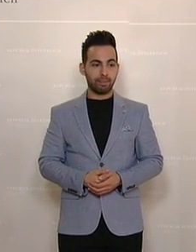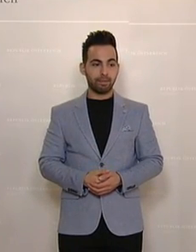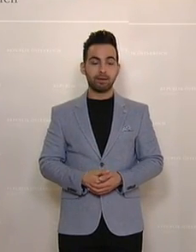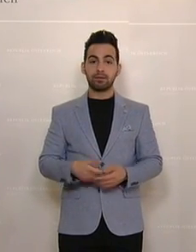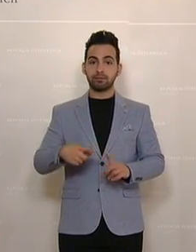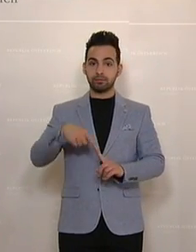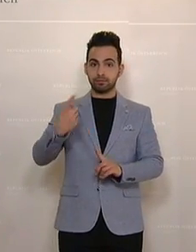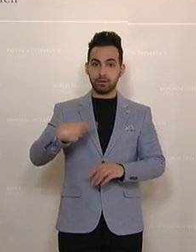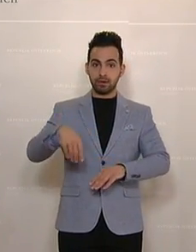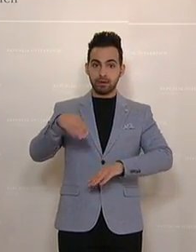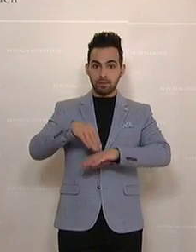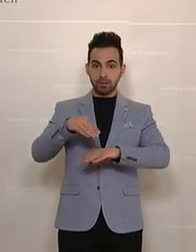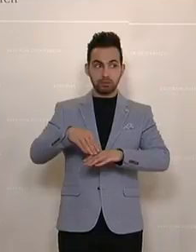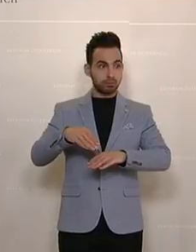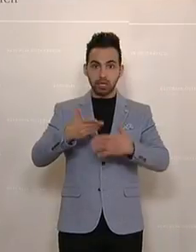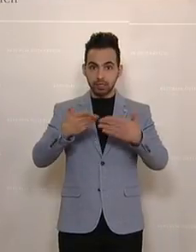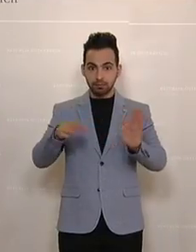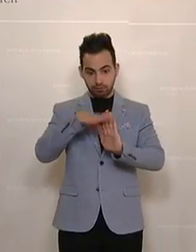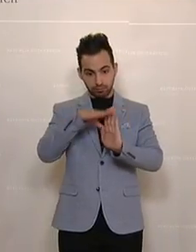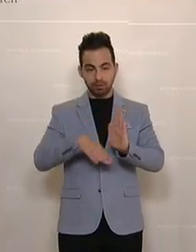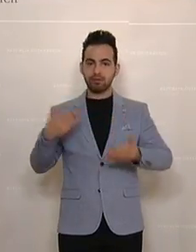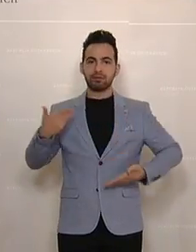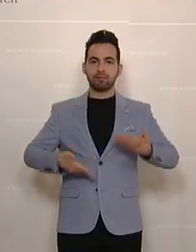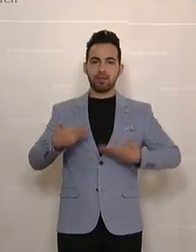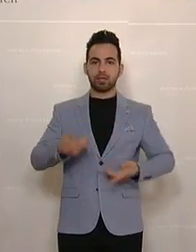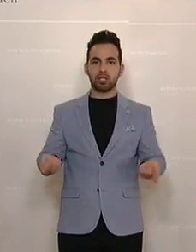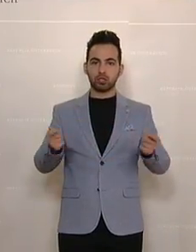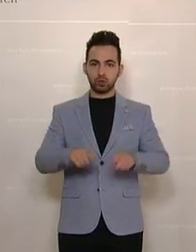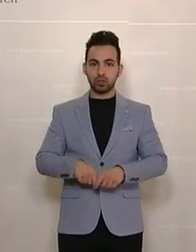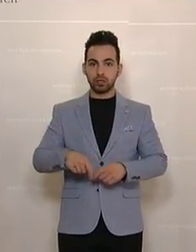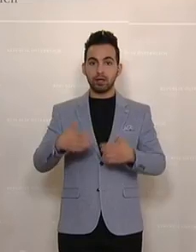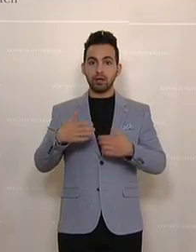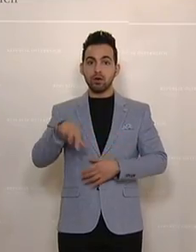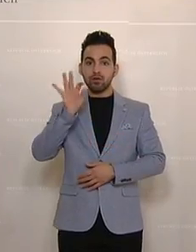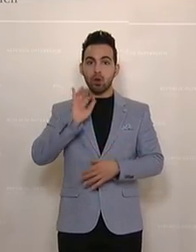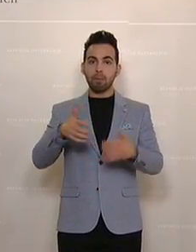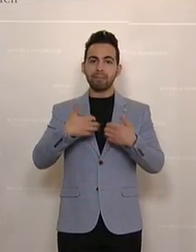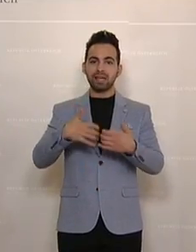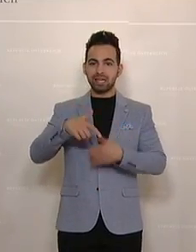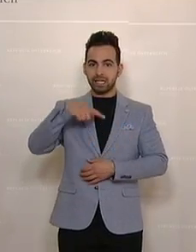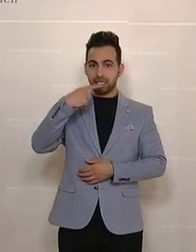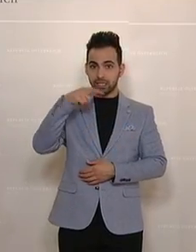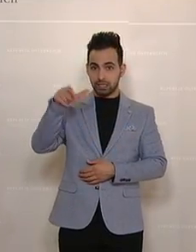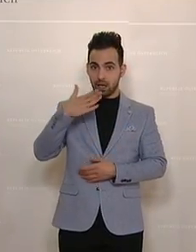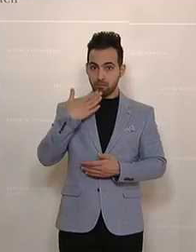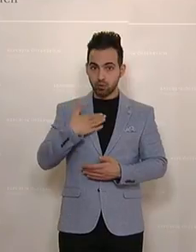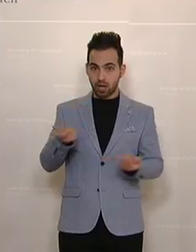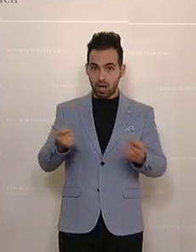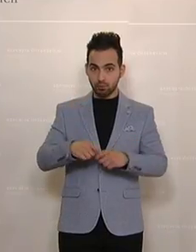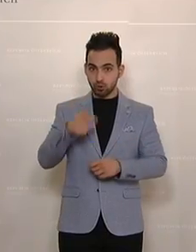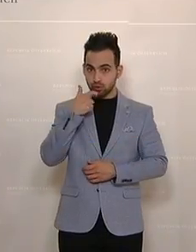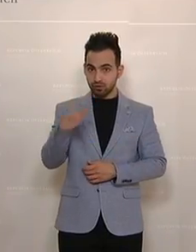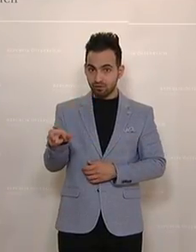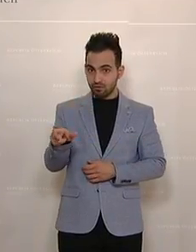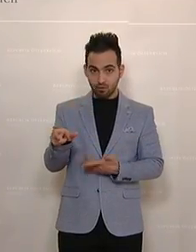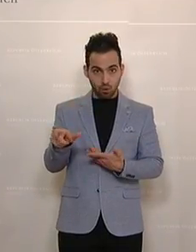hinsichtlich psychischer Probleme von Schülerinnen und Schülern, beendet. Die Debatte, Sie haben es gerade gehört, ist damit